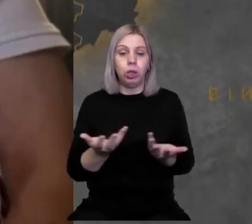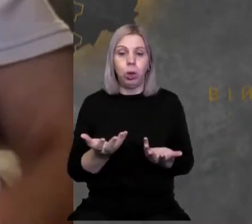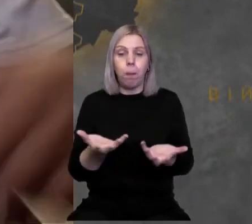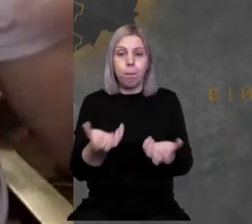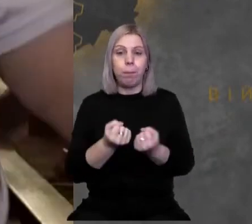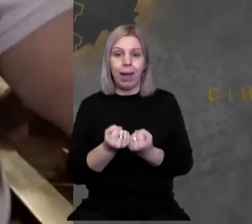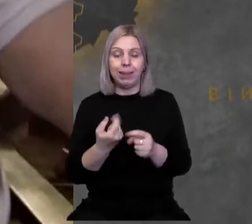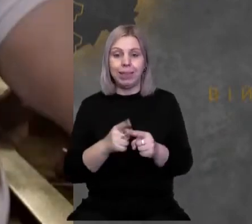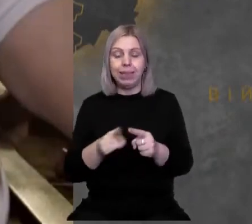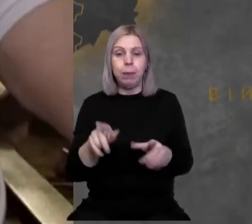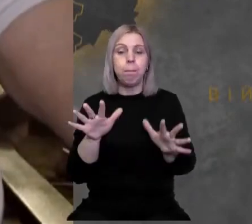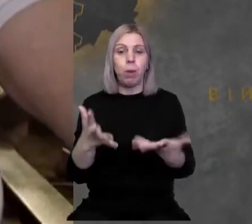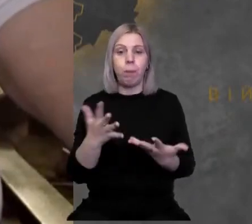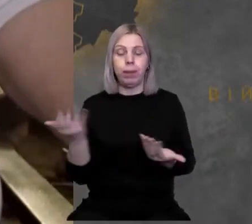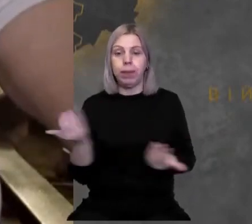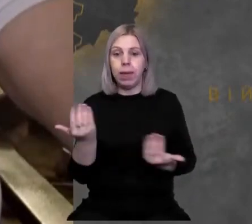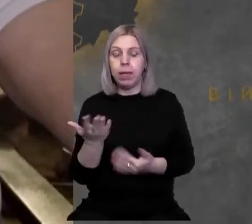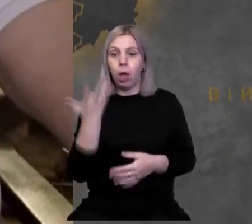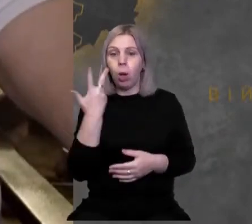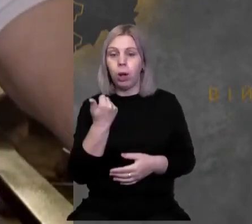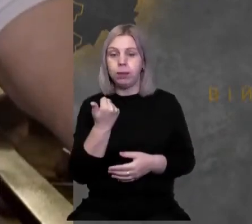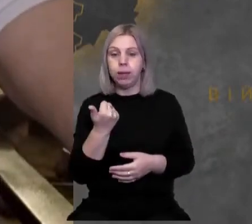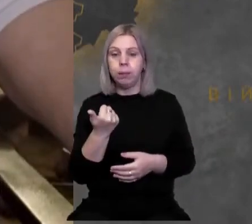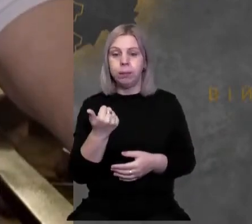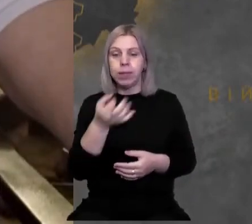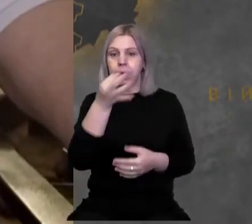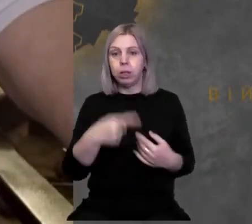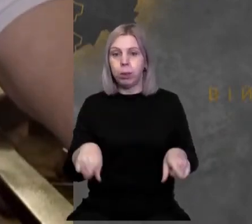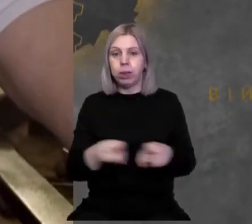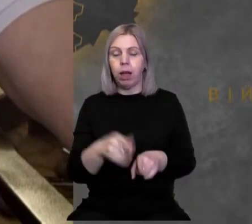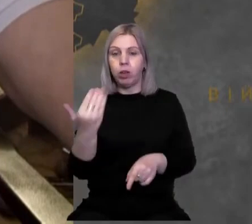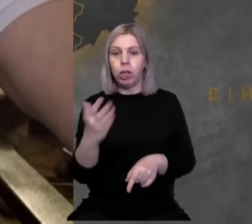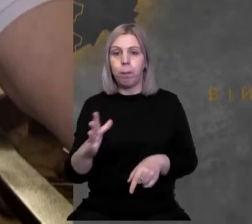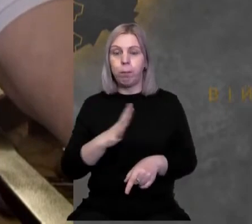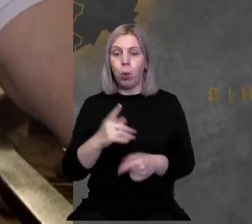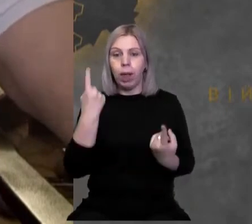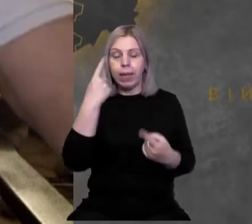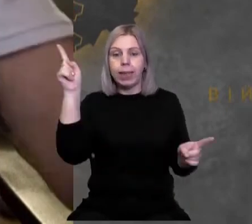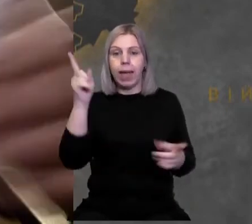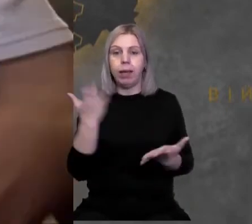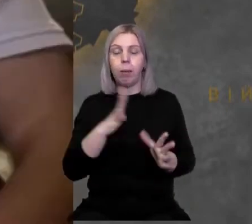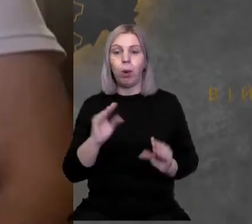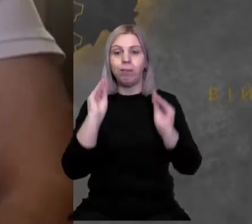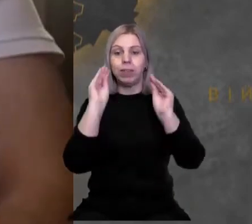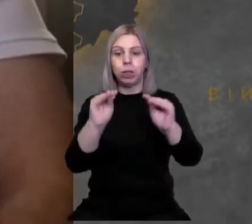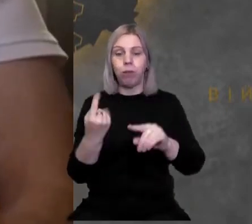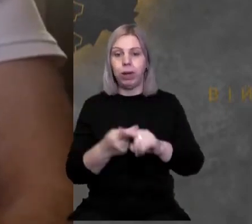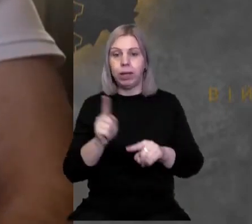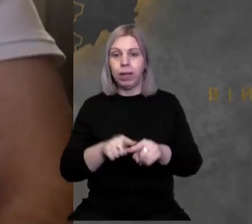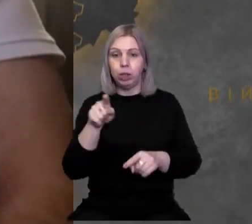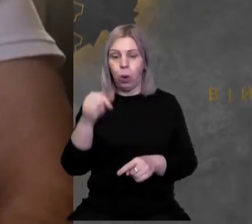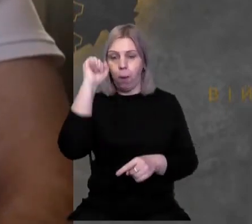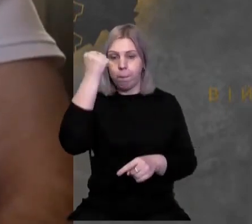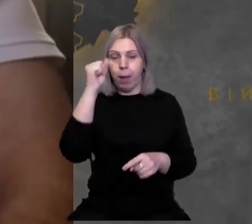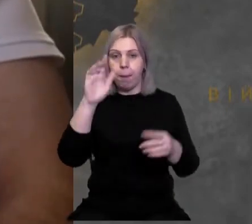брати ті моменти, які колись, скажімо так, вони були, ідея, яка була встановлення цього